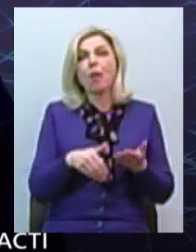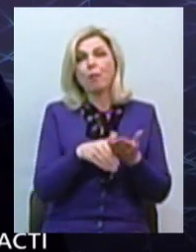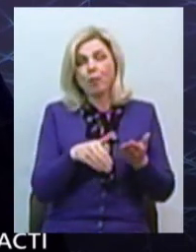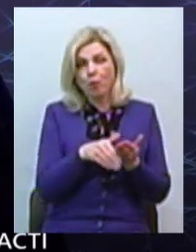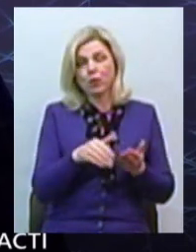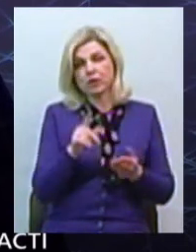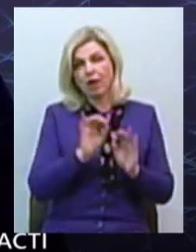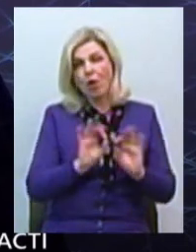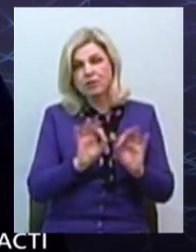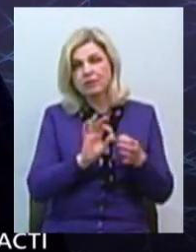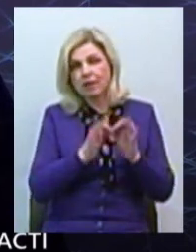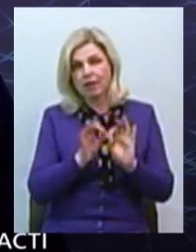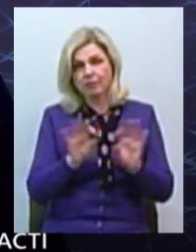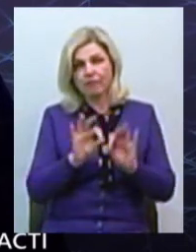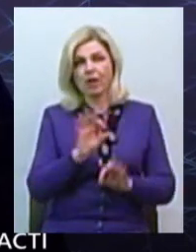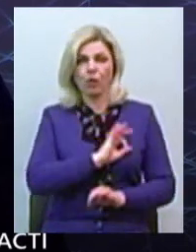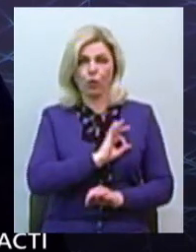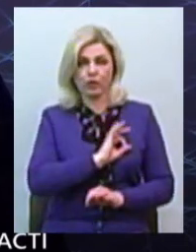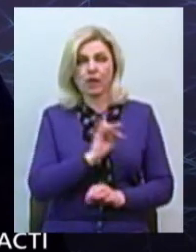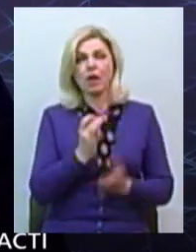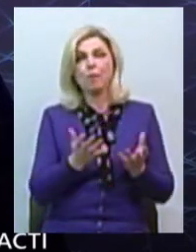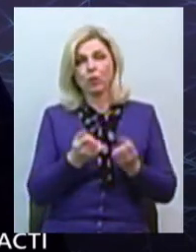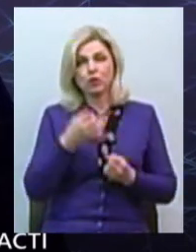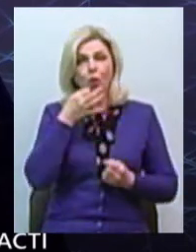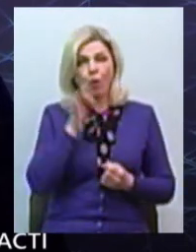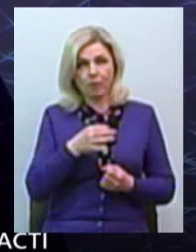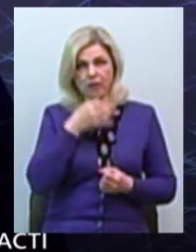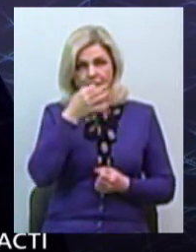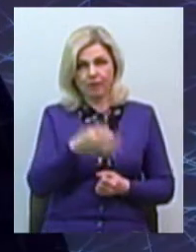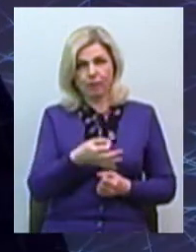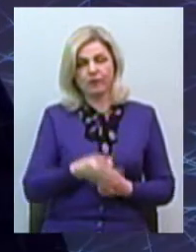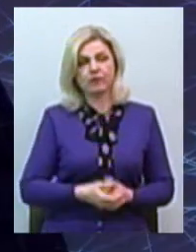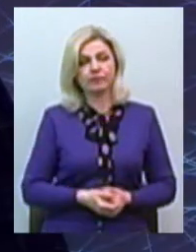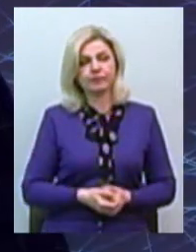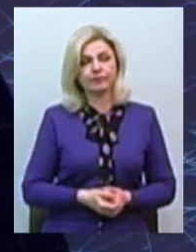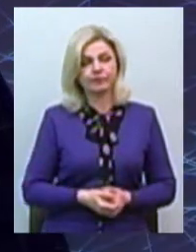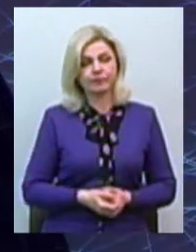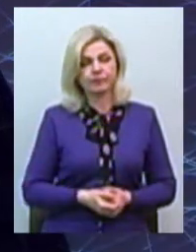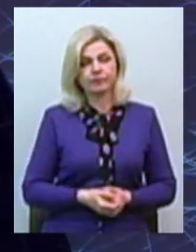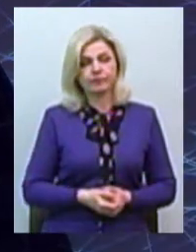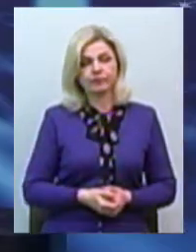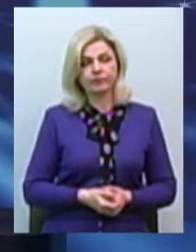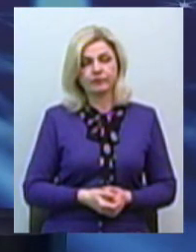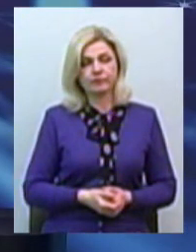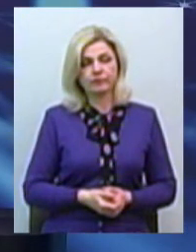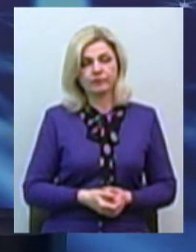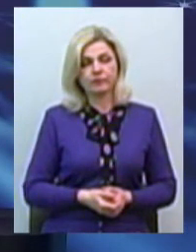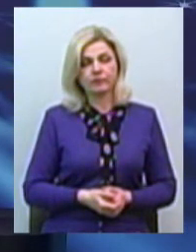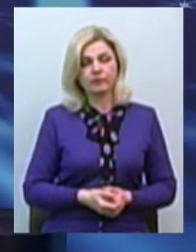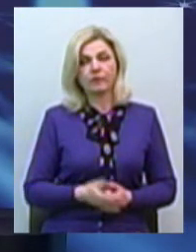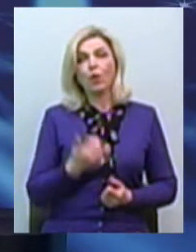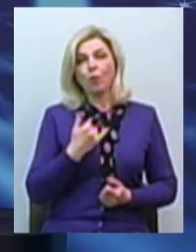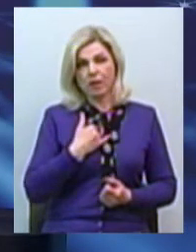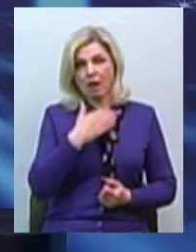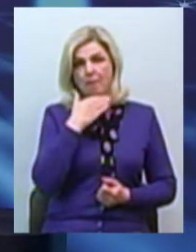'яснень, саме правового характеру, і отримати кваліфіковану відповідь. Людміла, вам є що додати? Так, дійсно, в мене багато